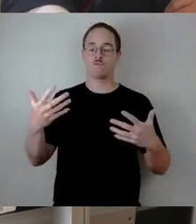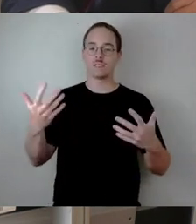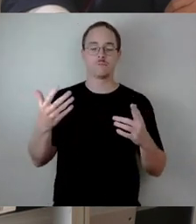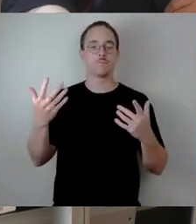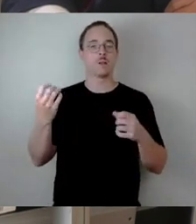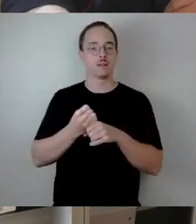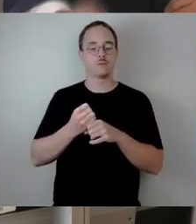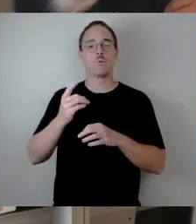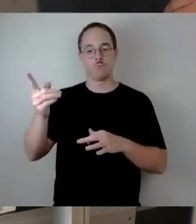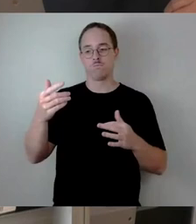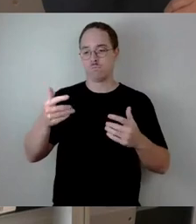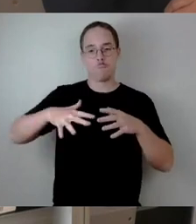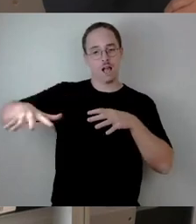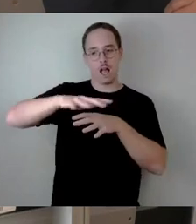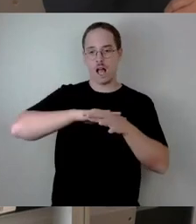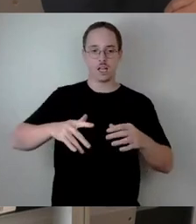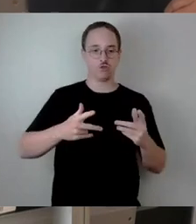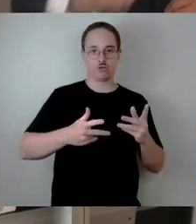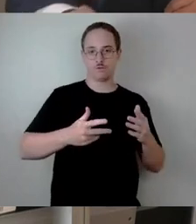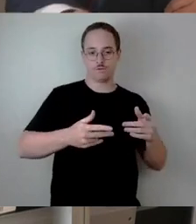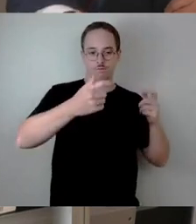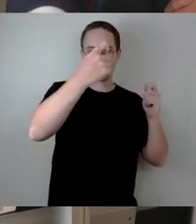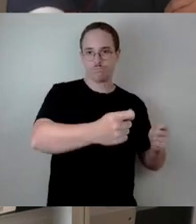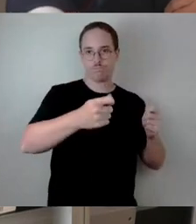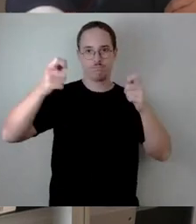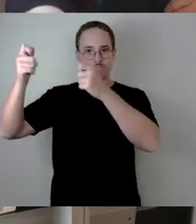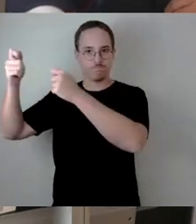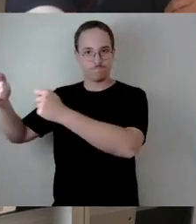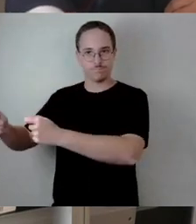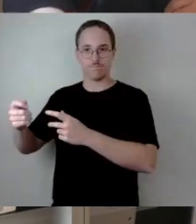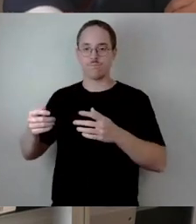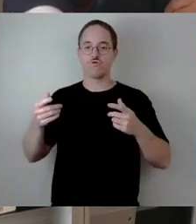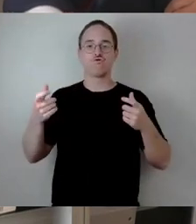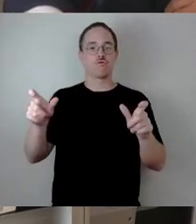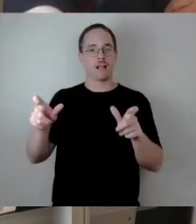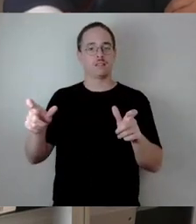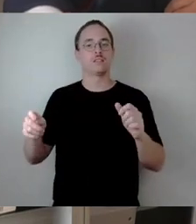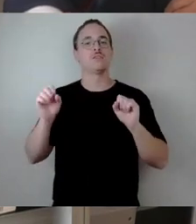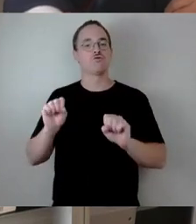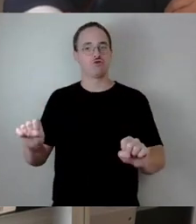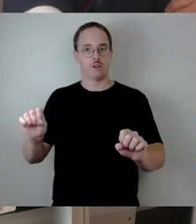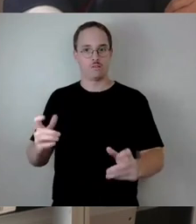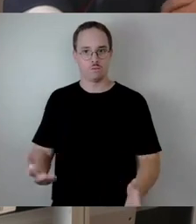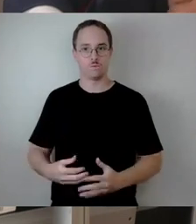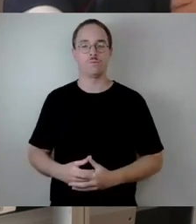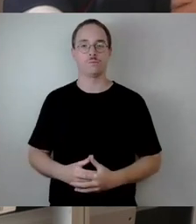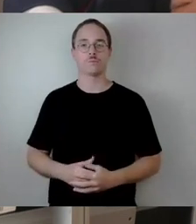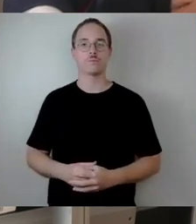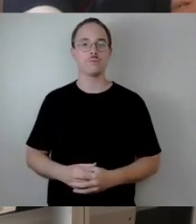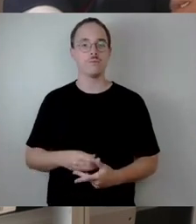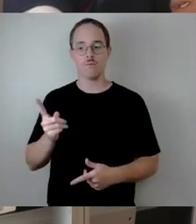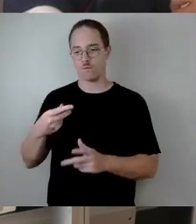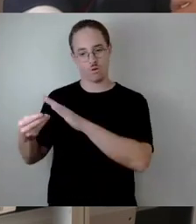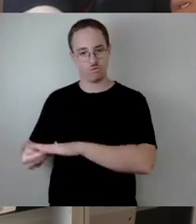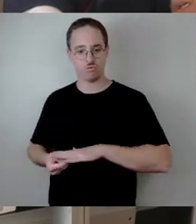erstens nicht aus Versehen oder mit Absicht in diesen Gefahrenbereich eingetreten wird. In diesem Einsatzabschnitt werden wir unterstützt, also